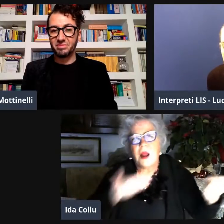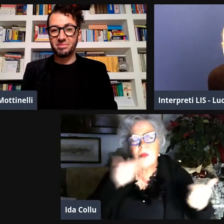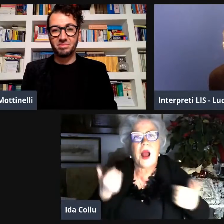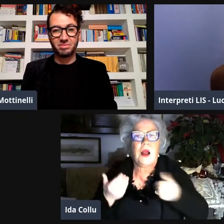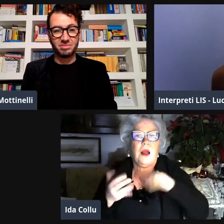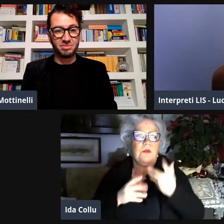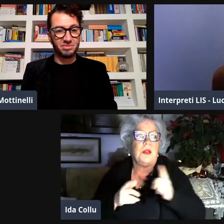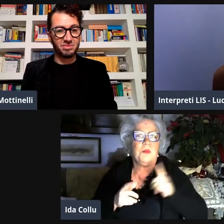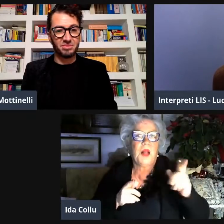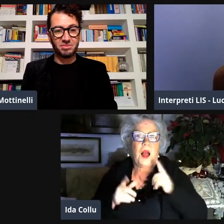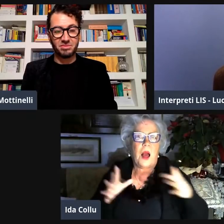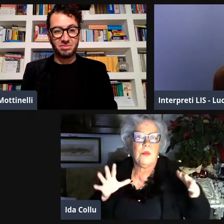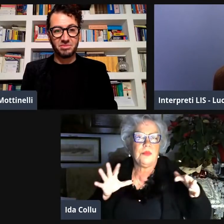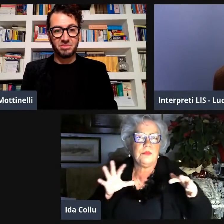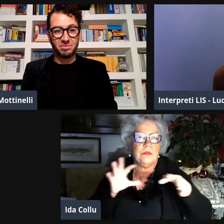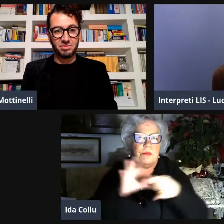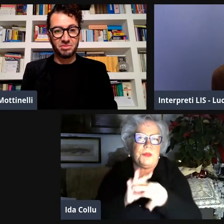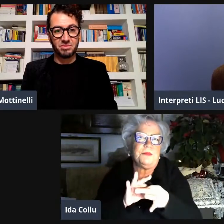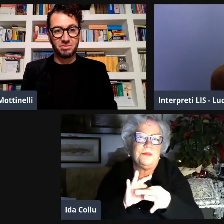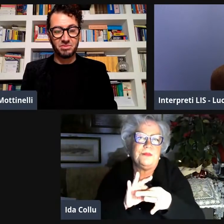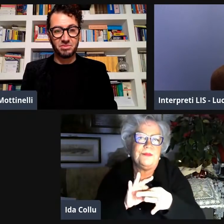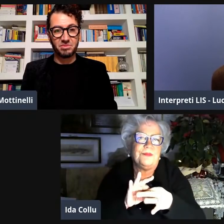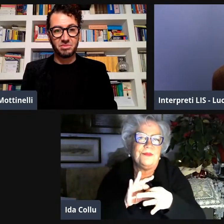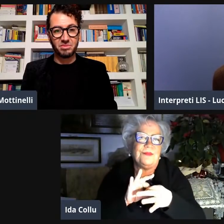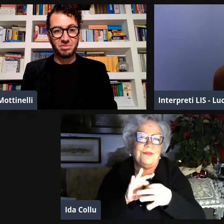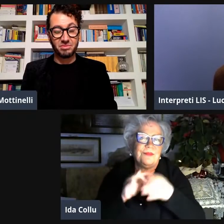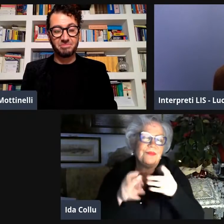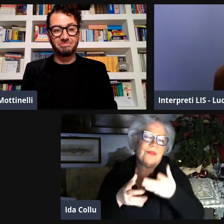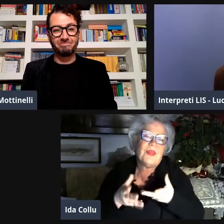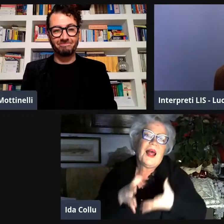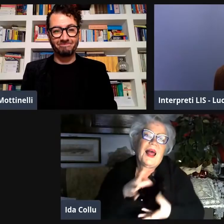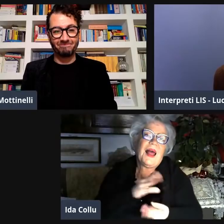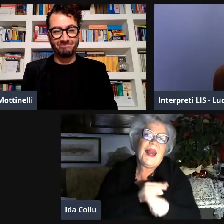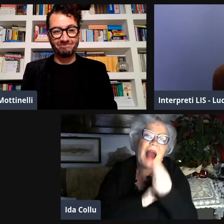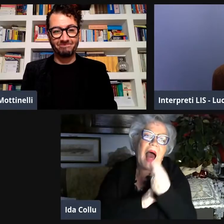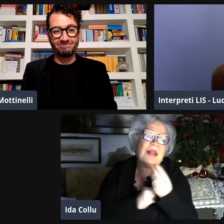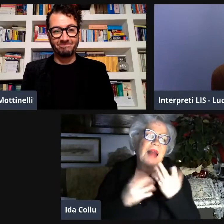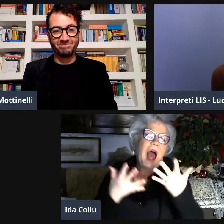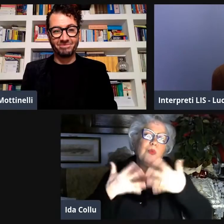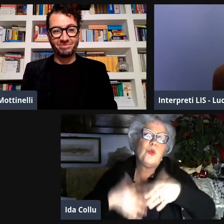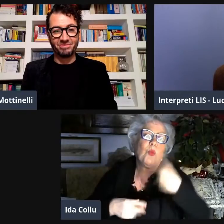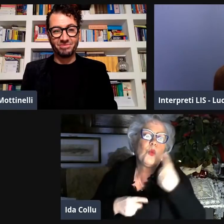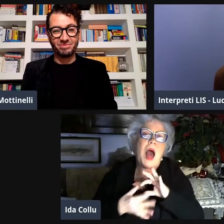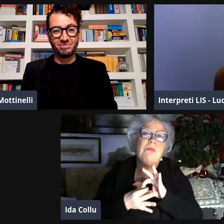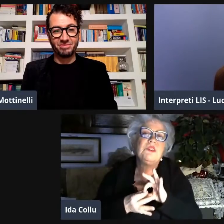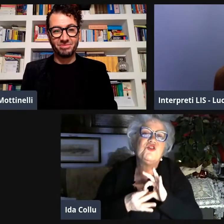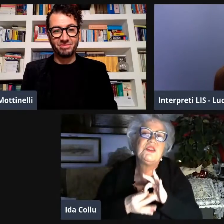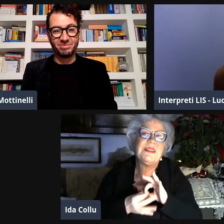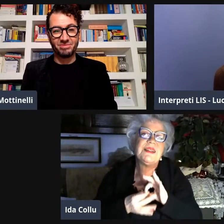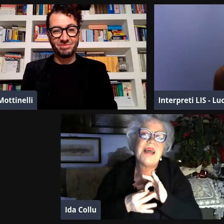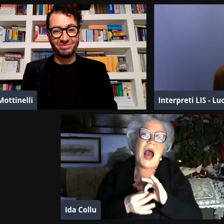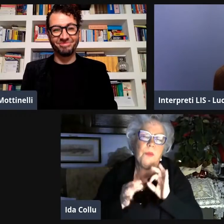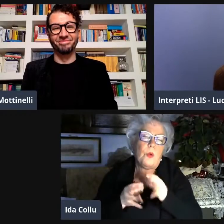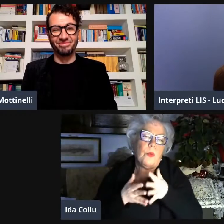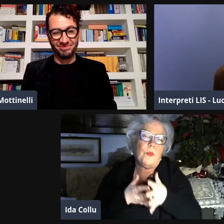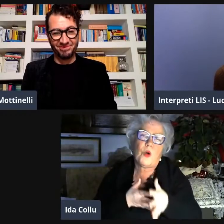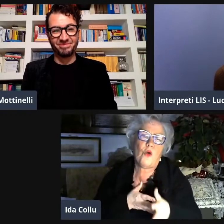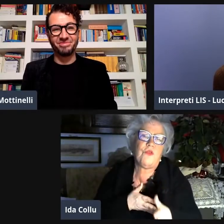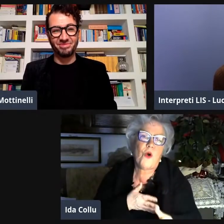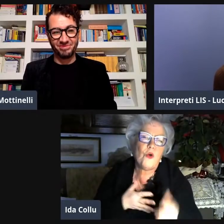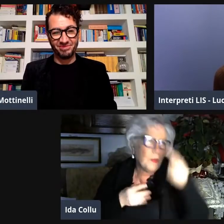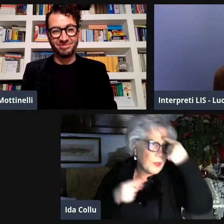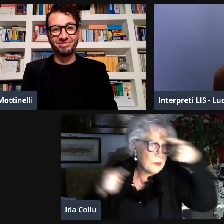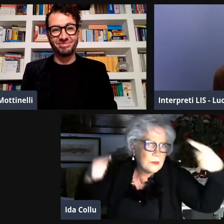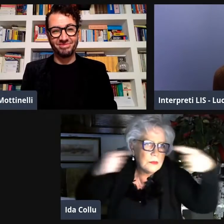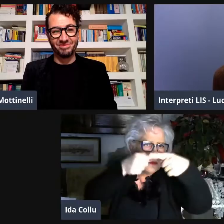'erano anche dei servizi che mancavano. E quindi noi abbiamo iniziato a confrontarci su questi